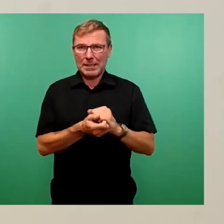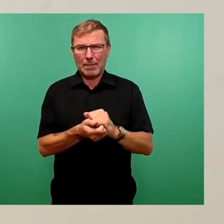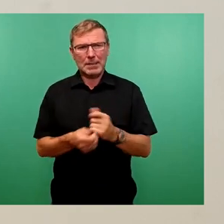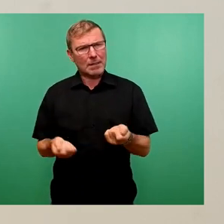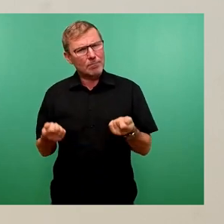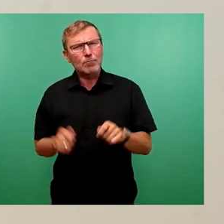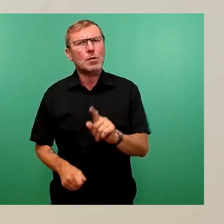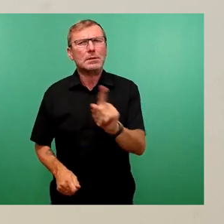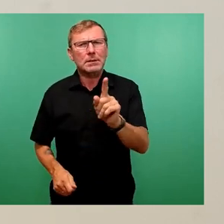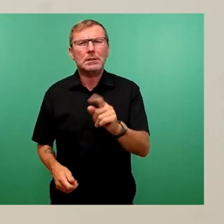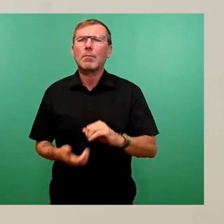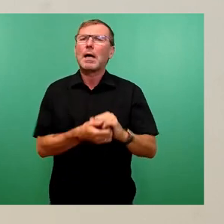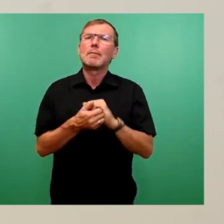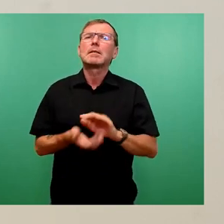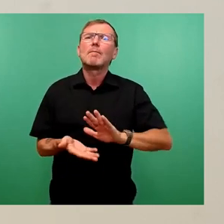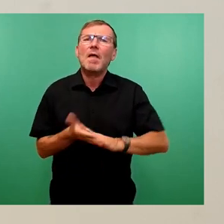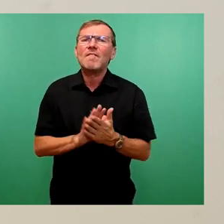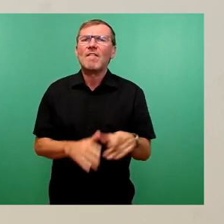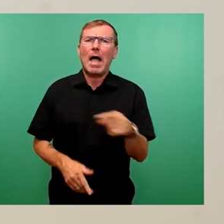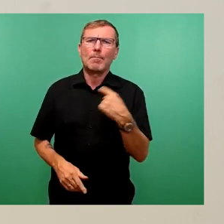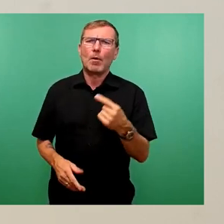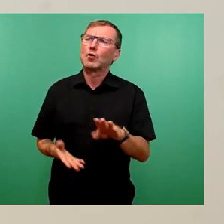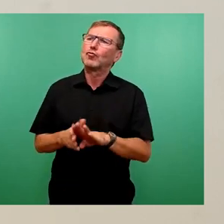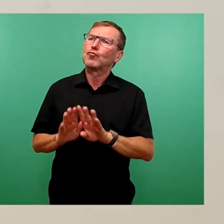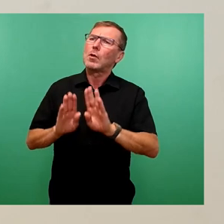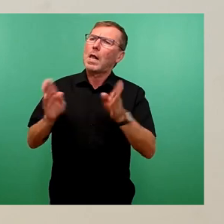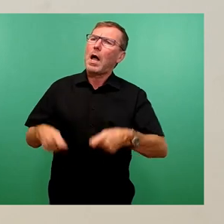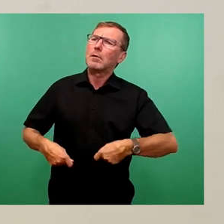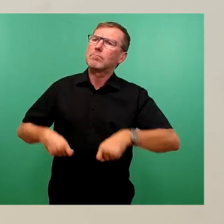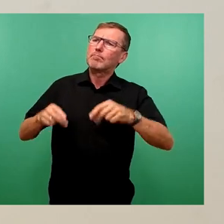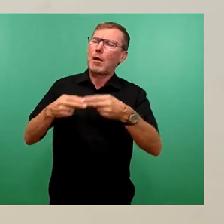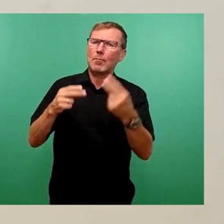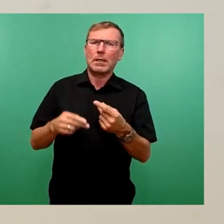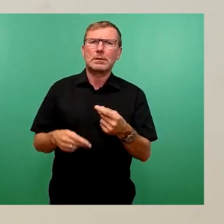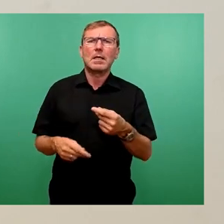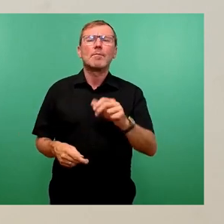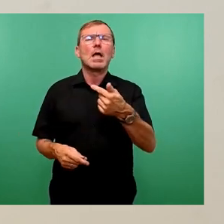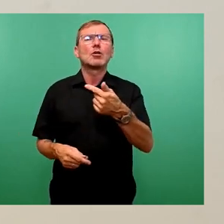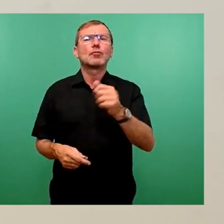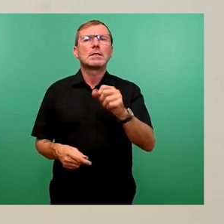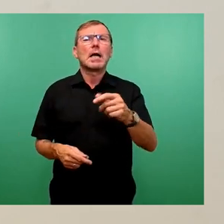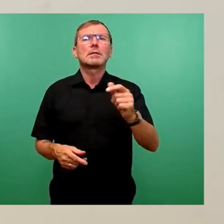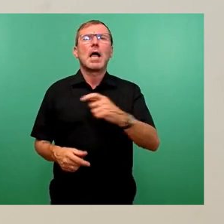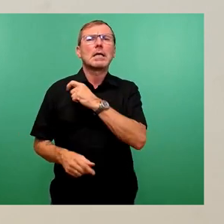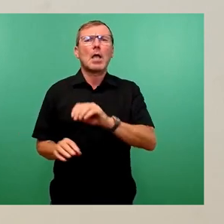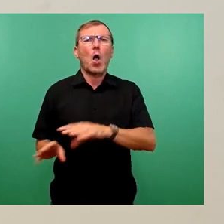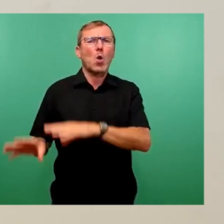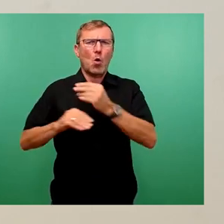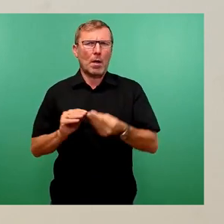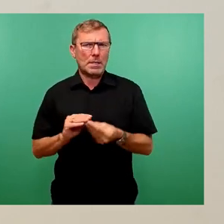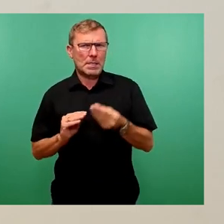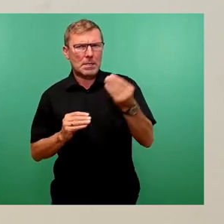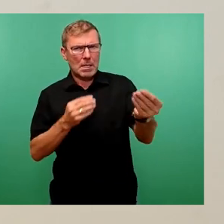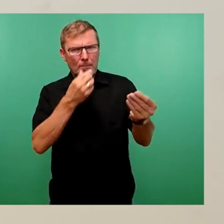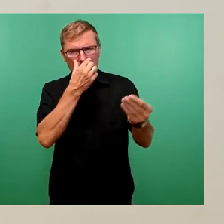gemeinsam vereinbart, eine Reihe von Schulhausbauprojekten an die Stesat als GÜ ergehen